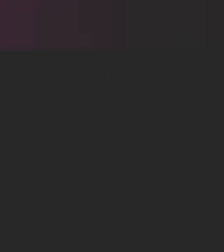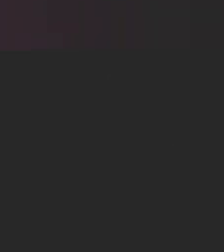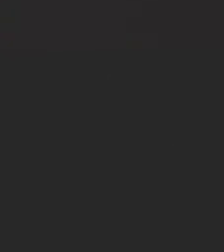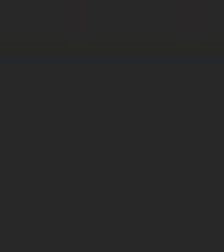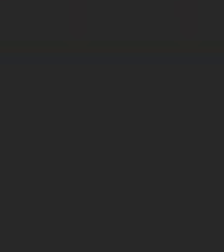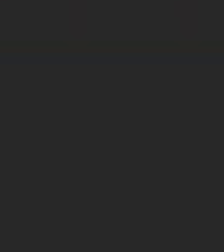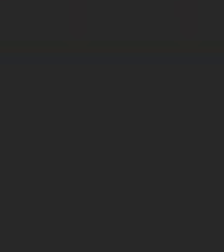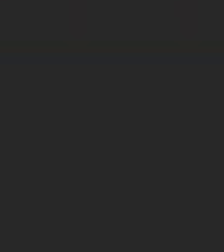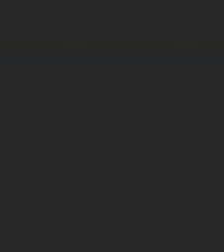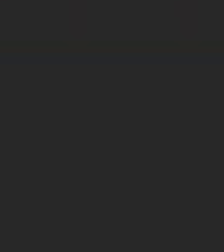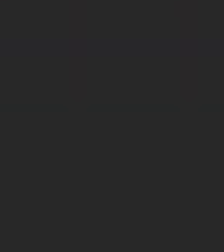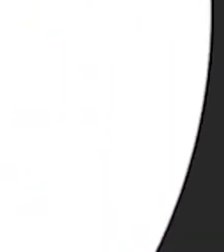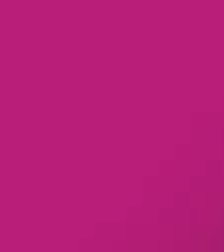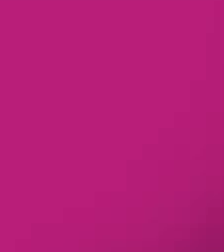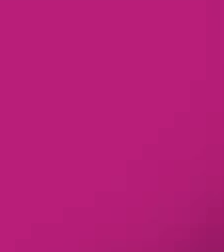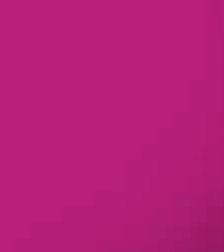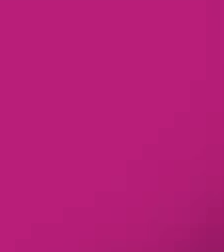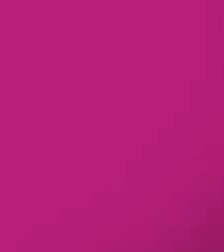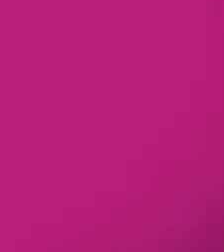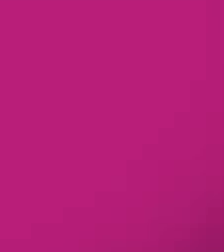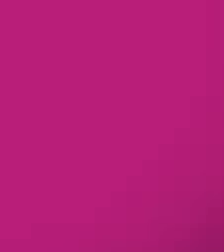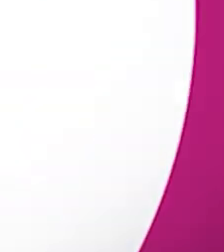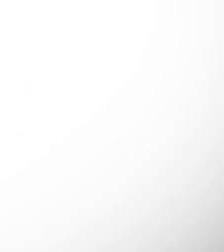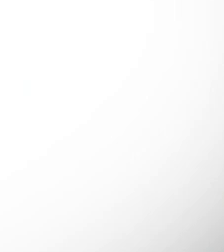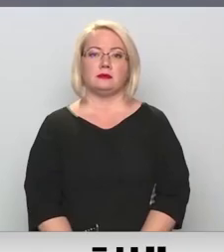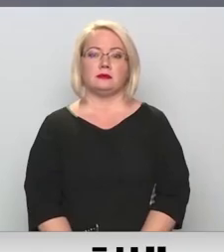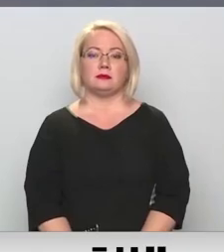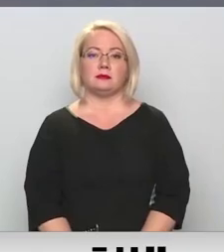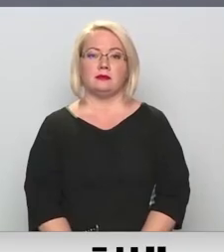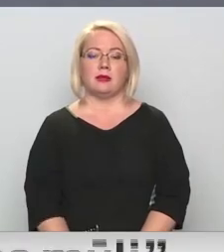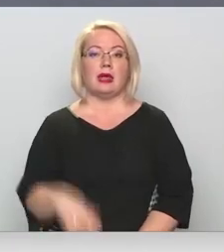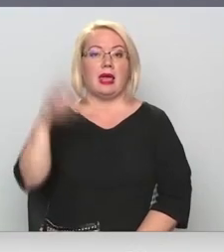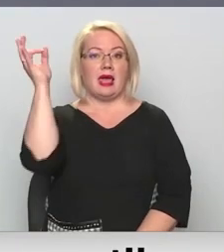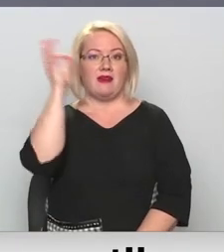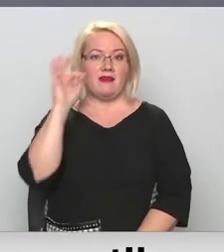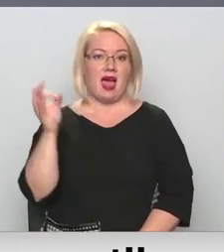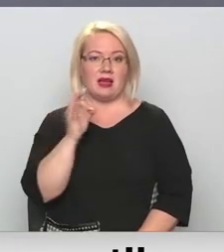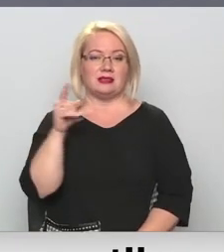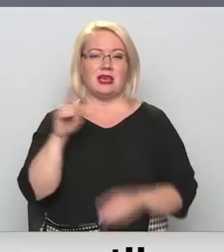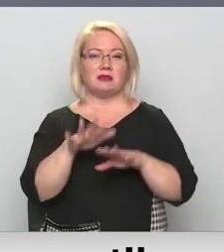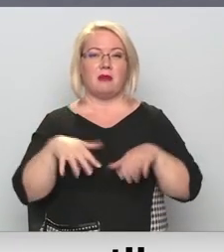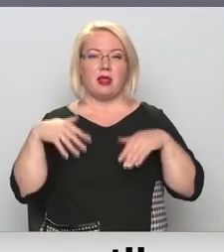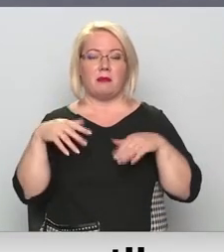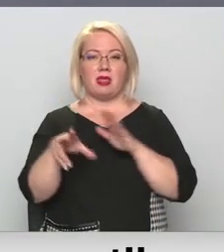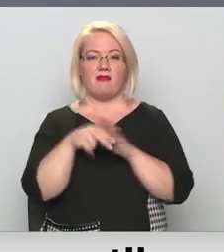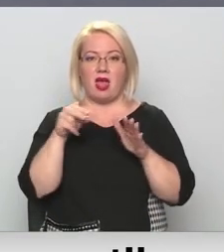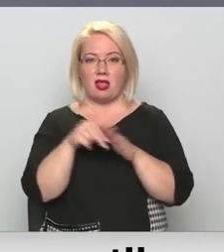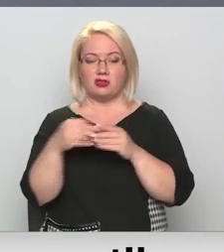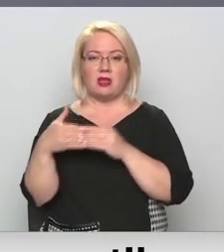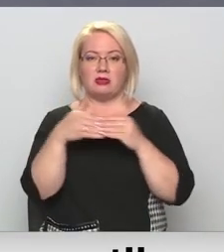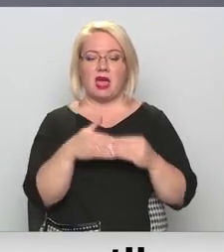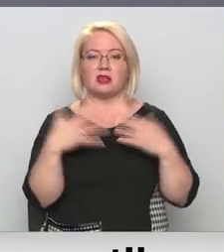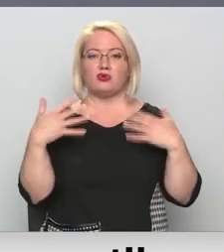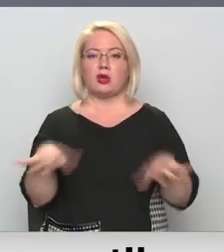Re! Viss ēters ir te! Vācijas bundestāga vēlēšanu rezultāti nesūši jau